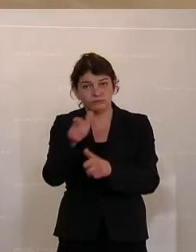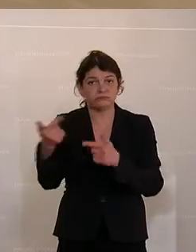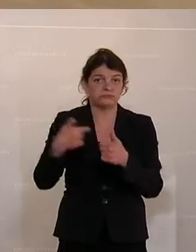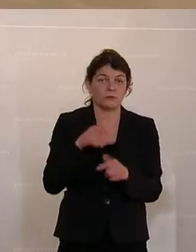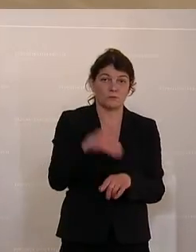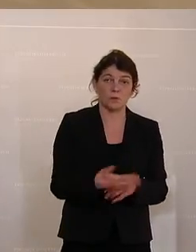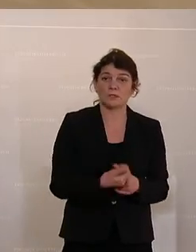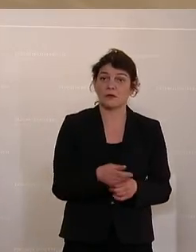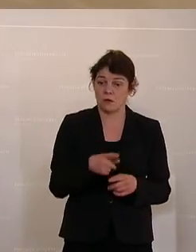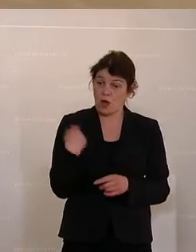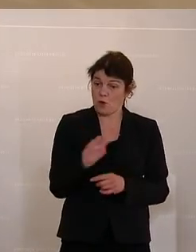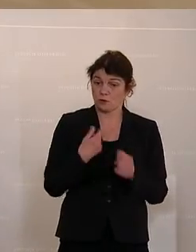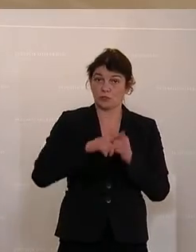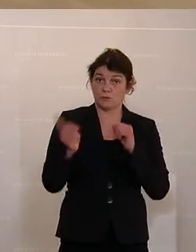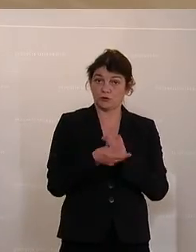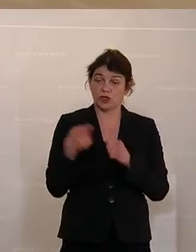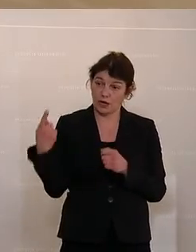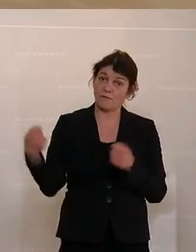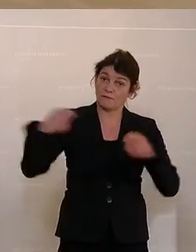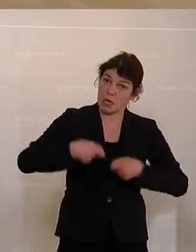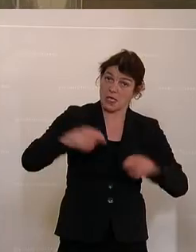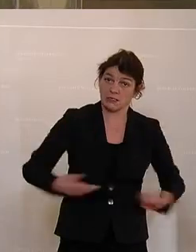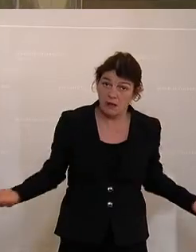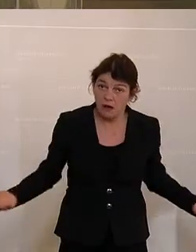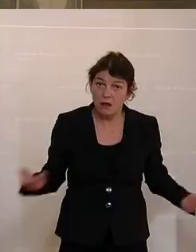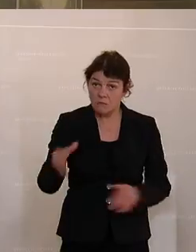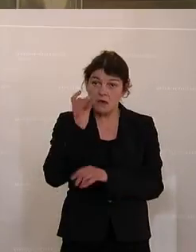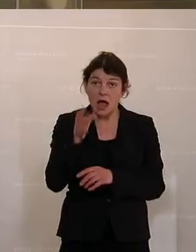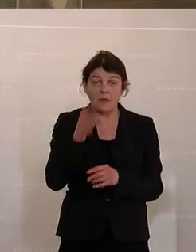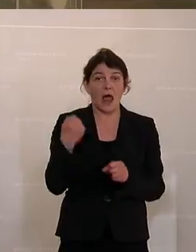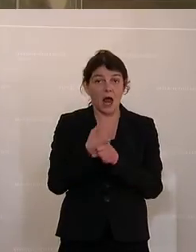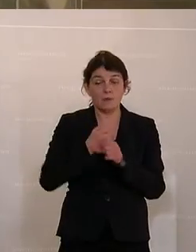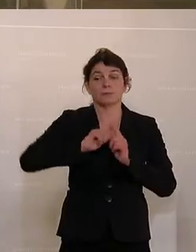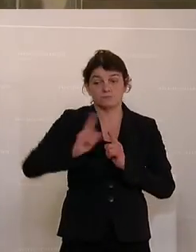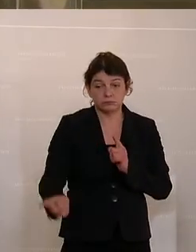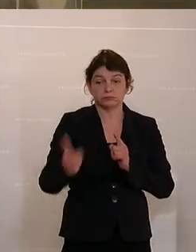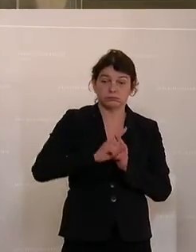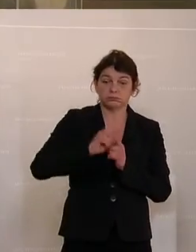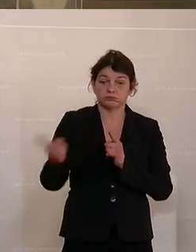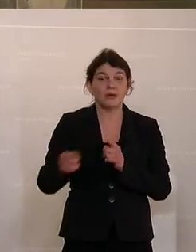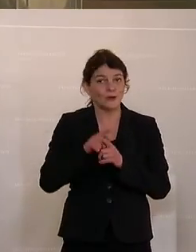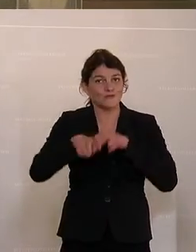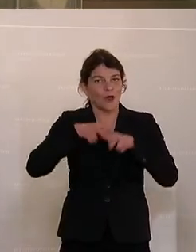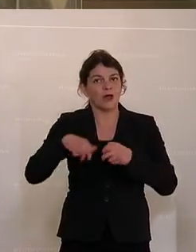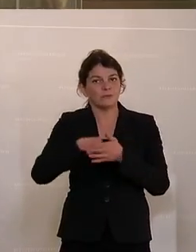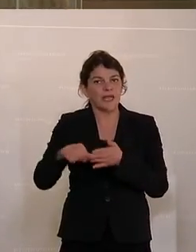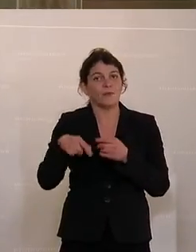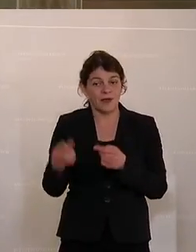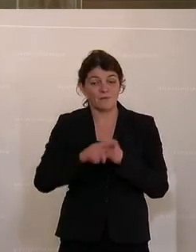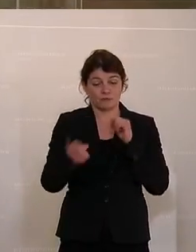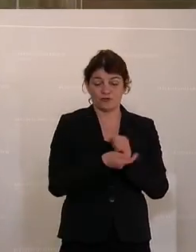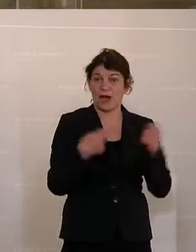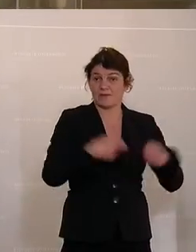und unser Budget finanzieren, bitte. Die tagtäglich arbeiten mit ihren Abgaben, unser Budget finanzieren. Und die haben